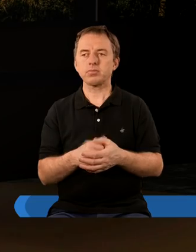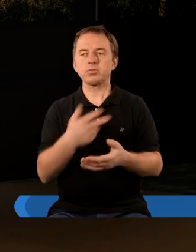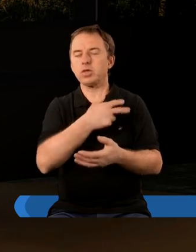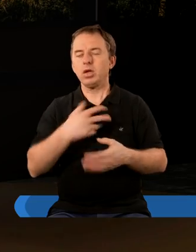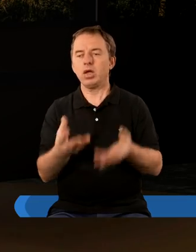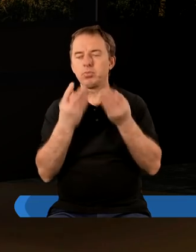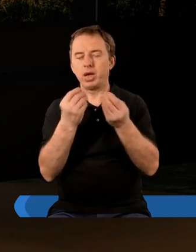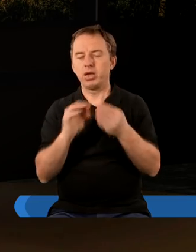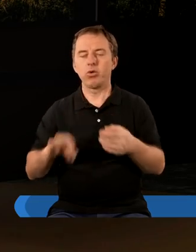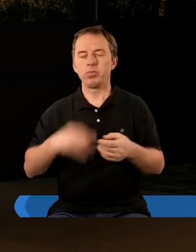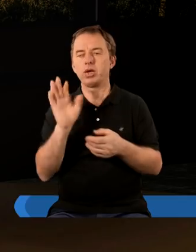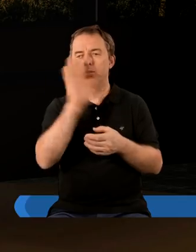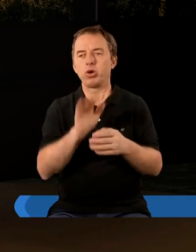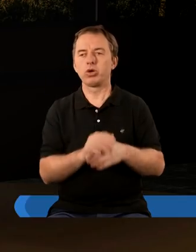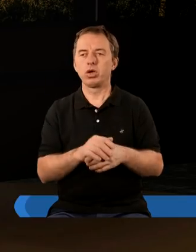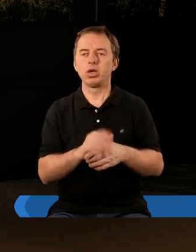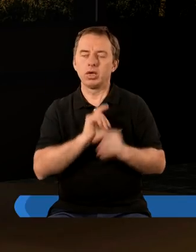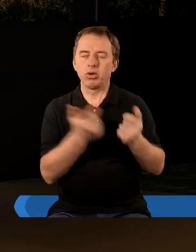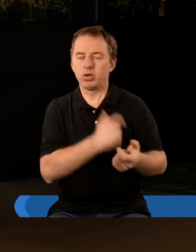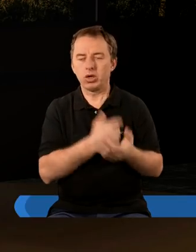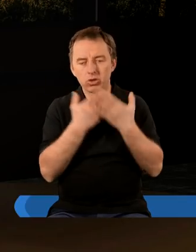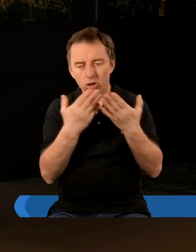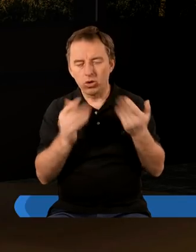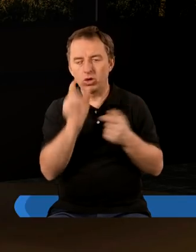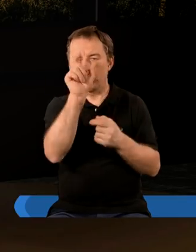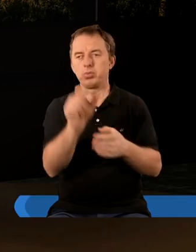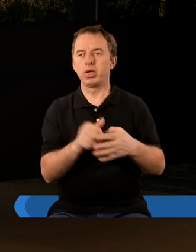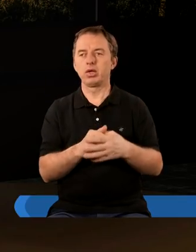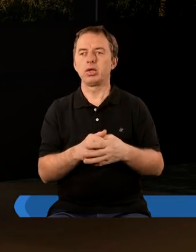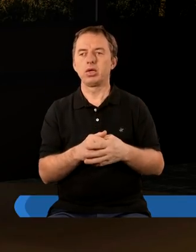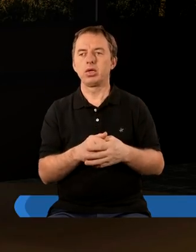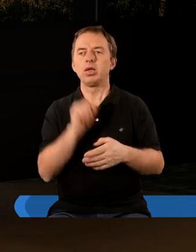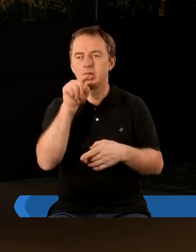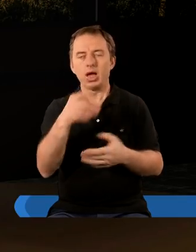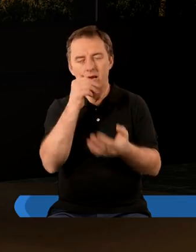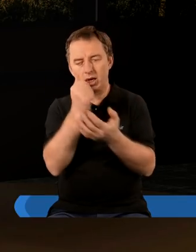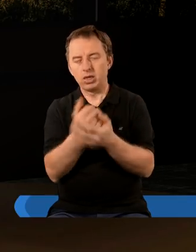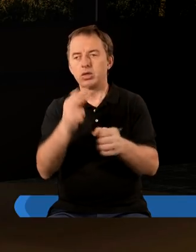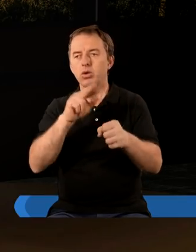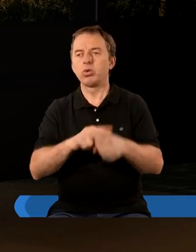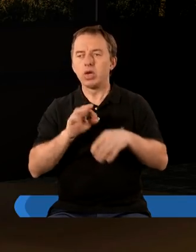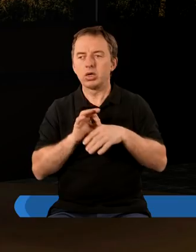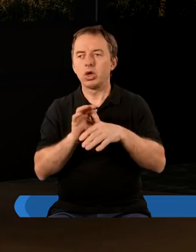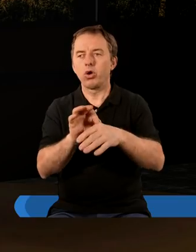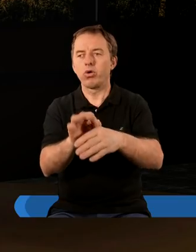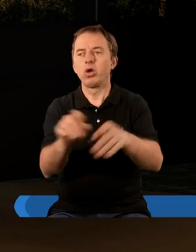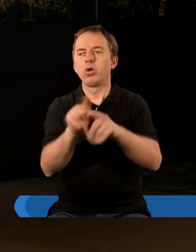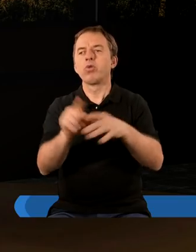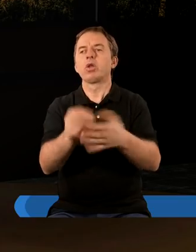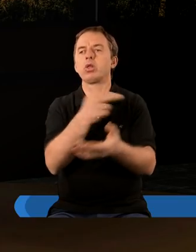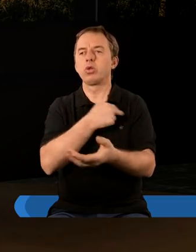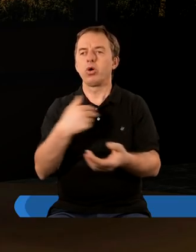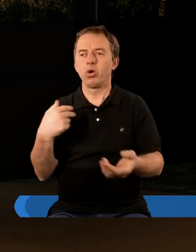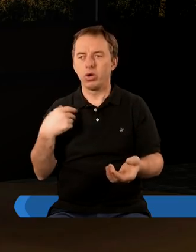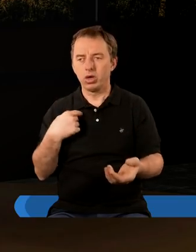Nasz wspaniały Panie i Boże z całego serca dziękujemy Tobie za te listy które skierowałeś również